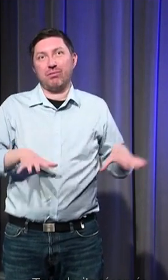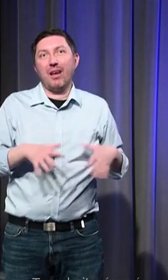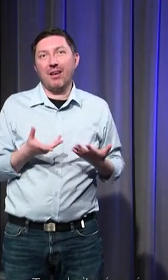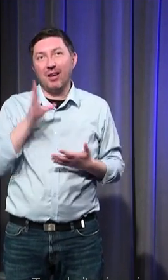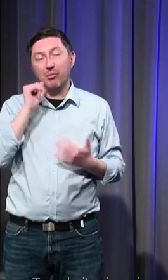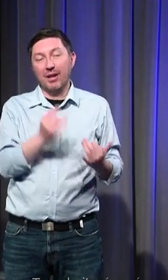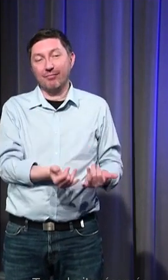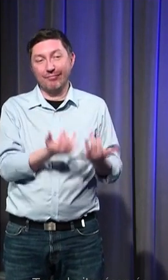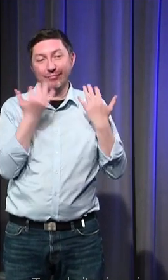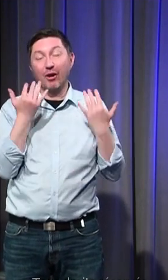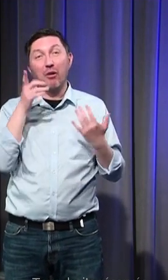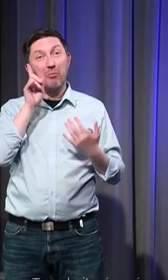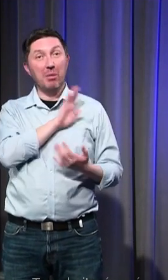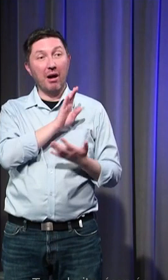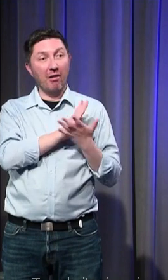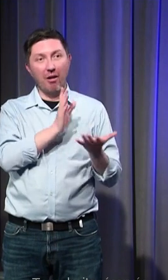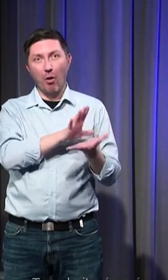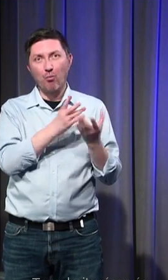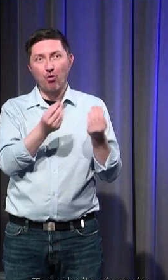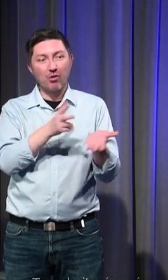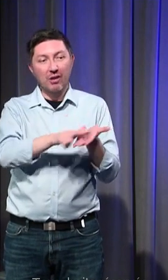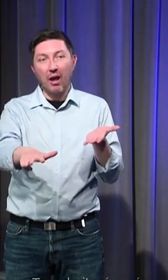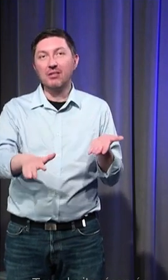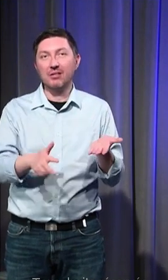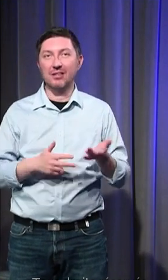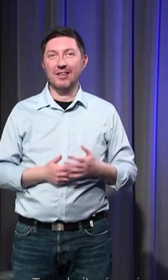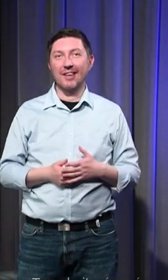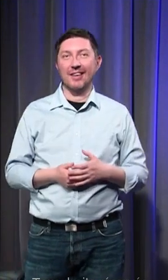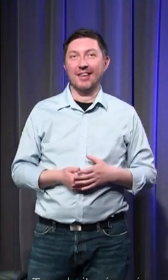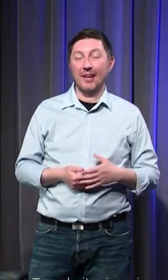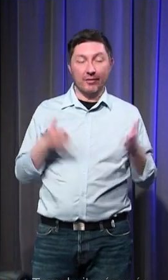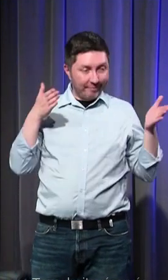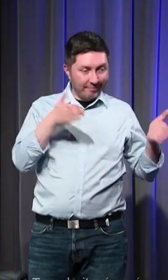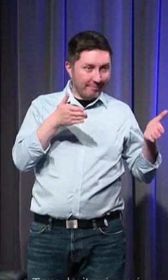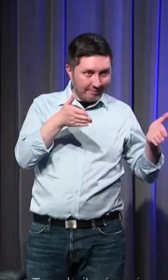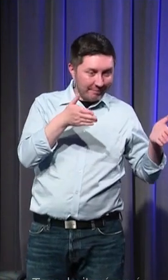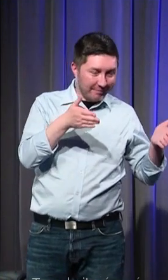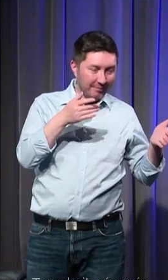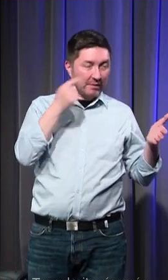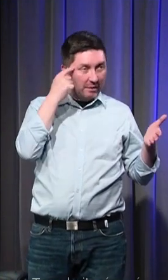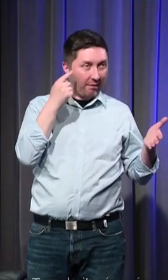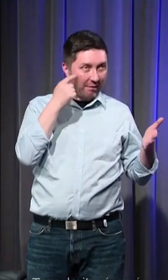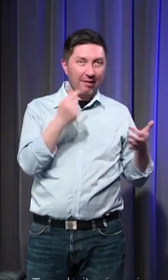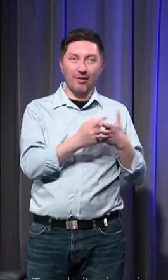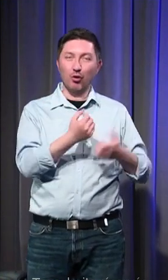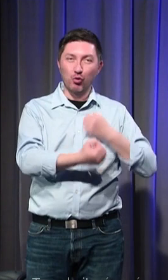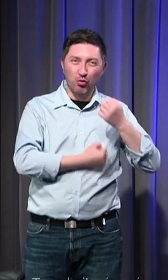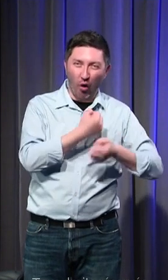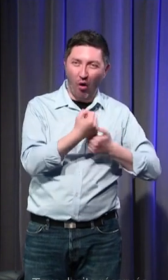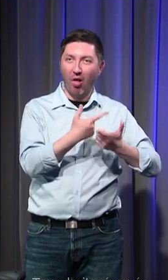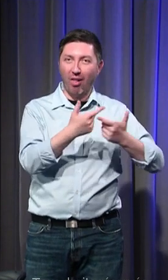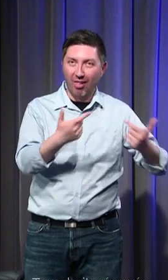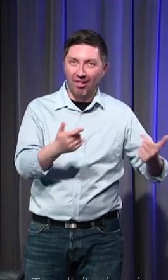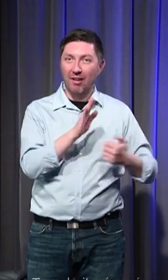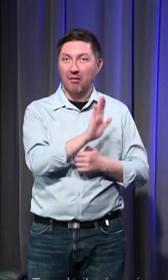souvent elles qui nous arrivent donc il y a cette difficulté qu'on a du mal à s'extraire de la souffrance donc